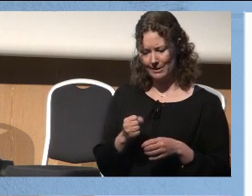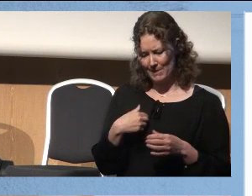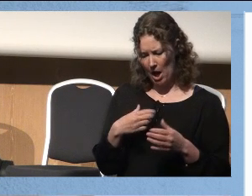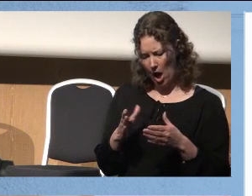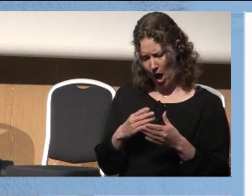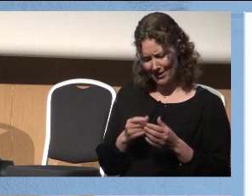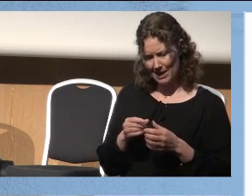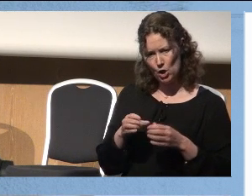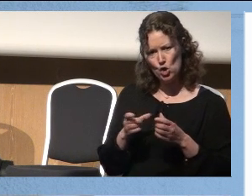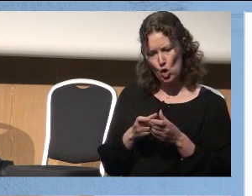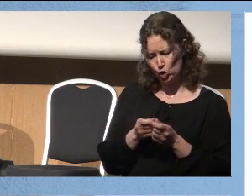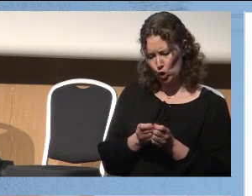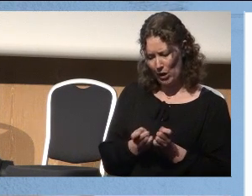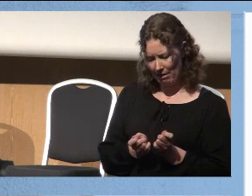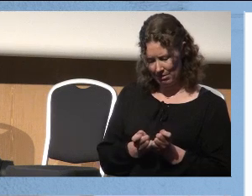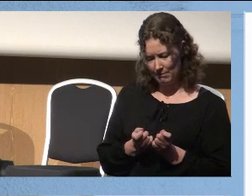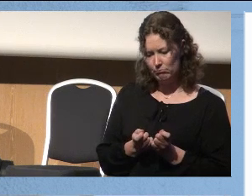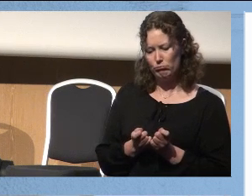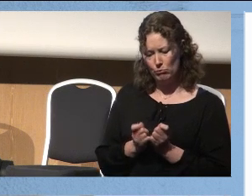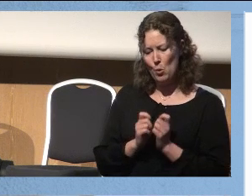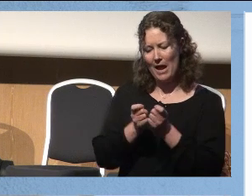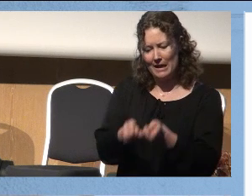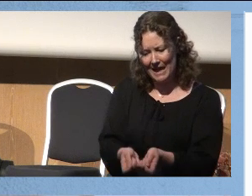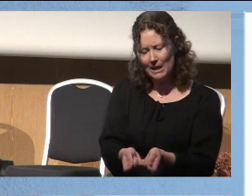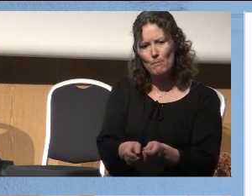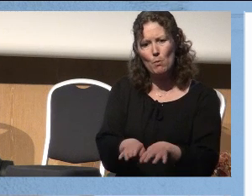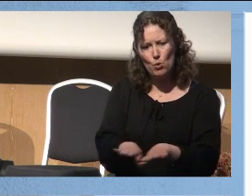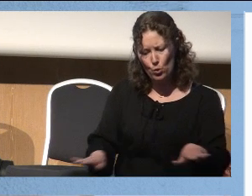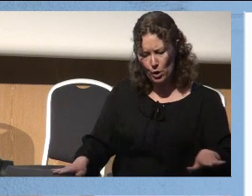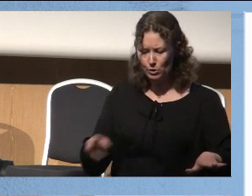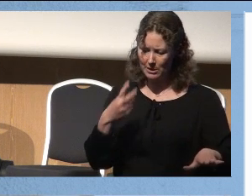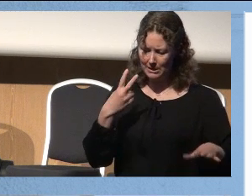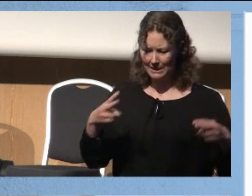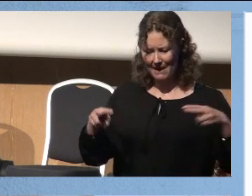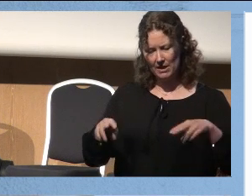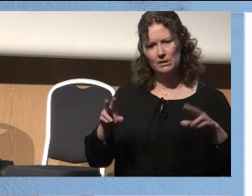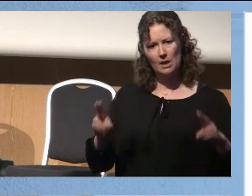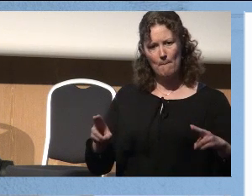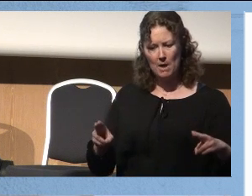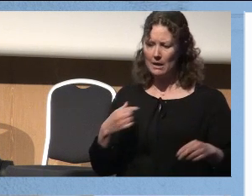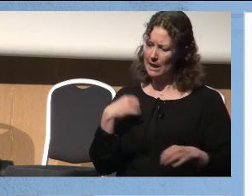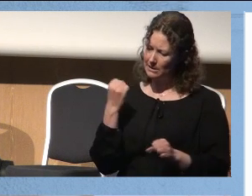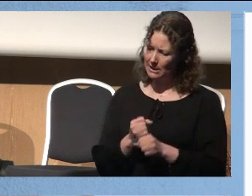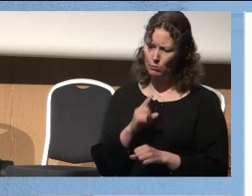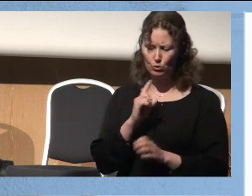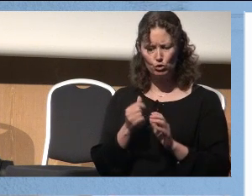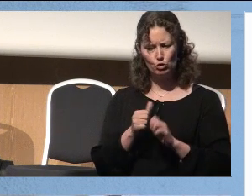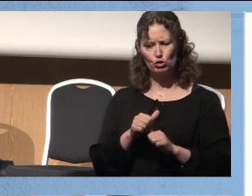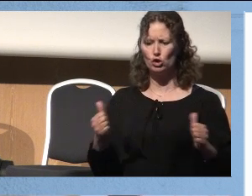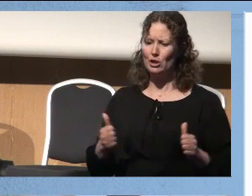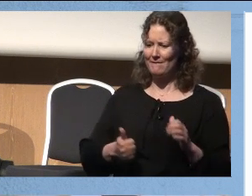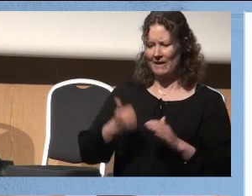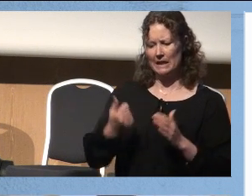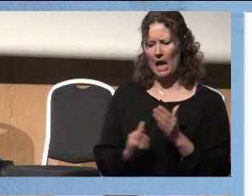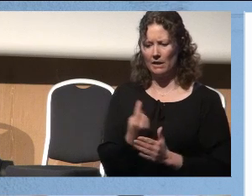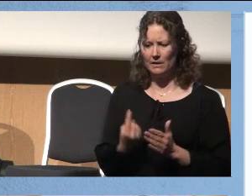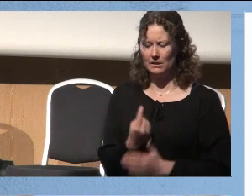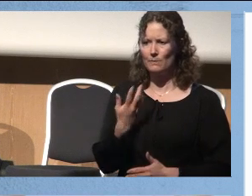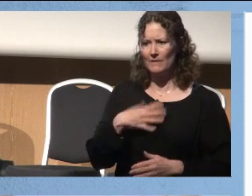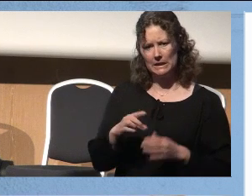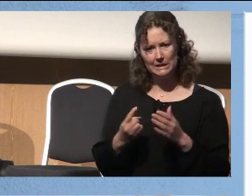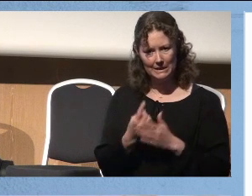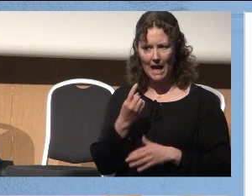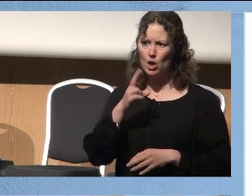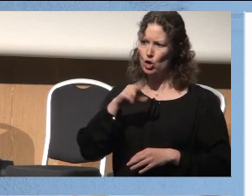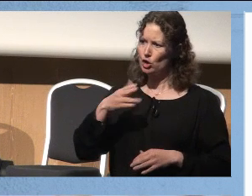kortstokken som doktor, de bare legger jeg på bordet, og så ser vi de samme kortene. Jeg er sikker på at det er den største og viktigste hendelsen som kommer til å skje i